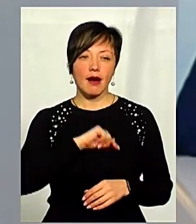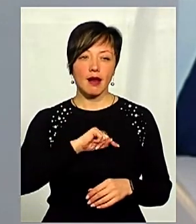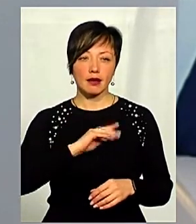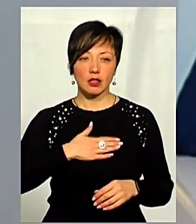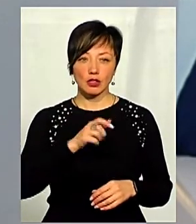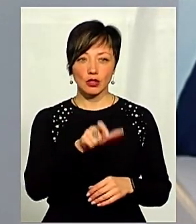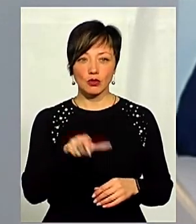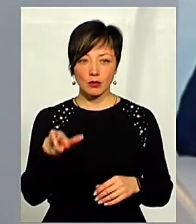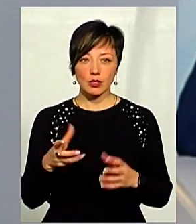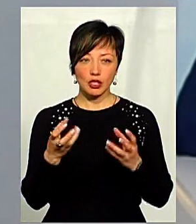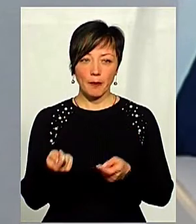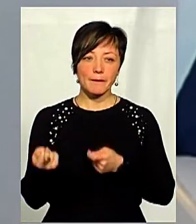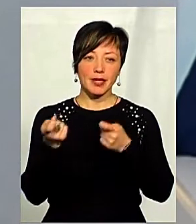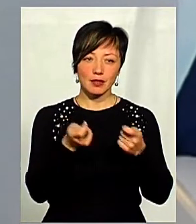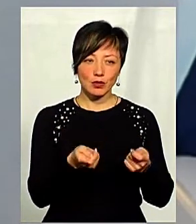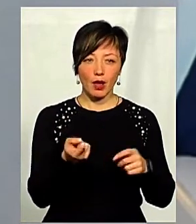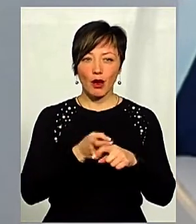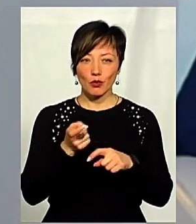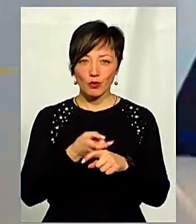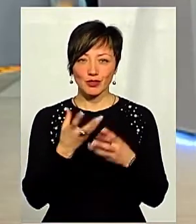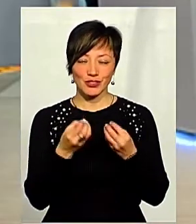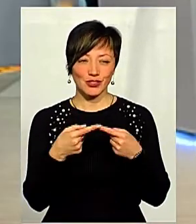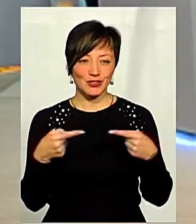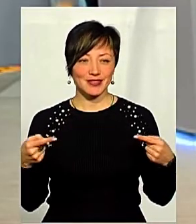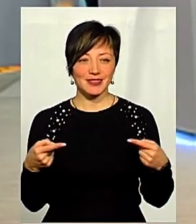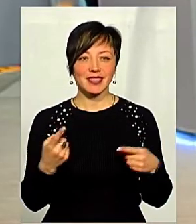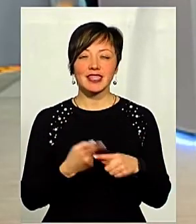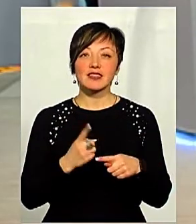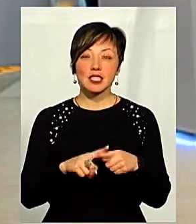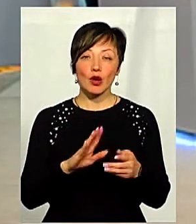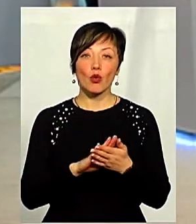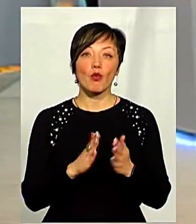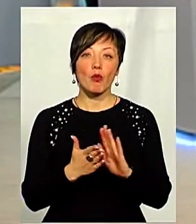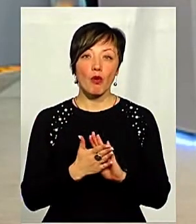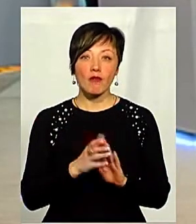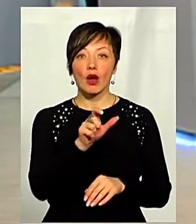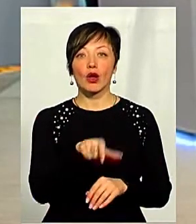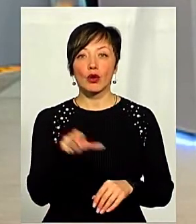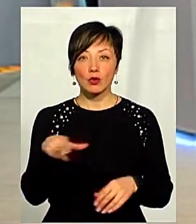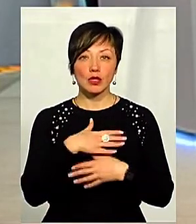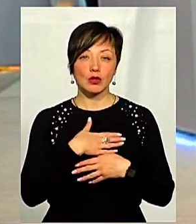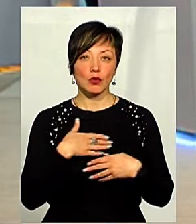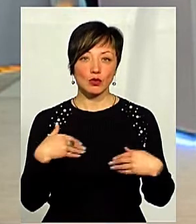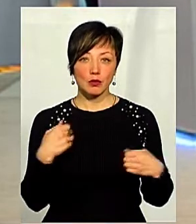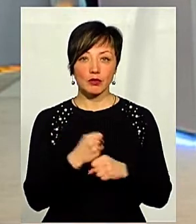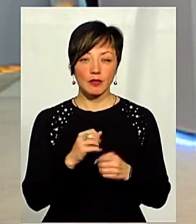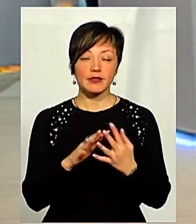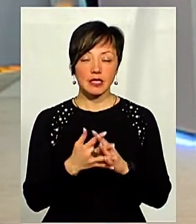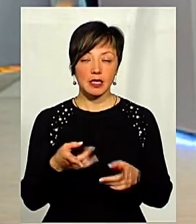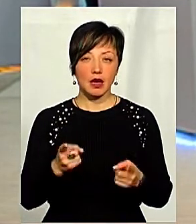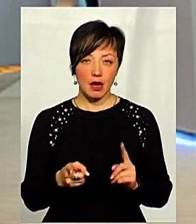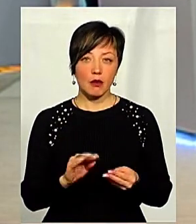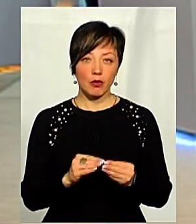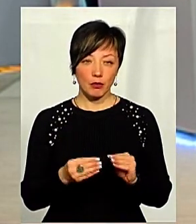людей, вони там ще щось принесуть, якусь там картоплину, ще щось. Але і в цих умовах люди не хочуть працювати в селі. Це реальна